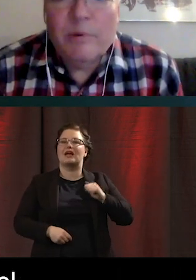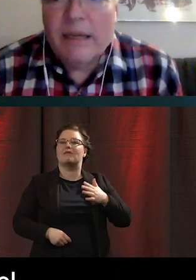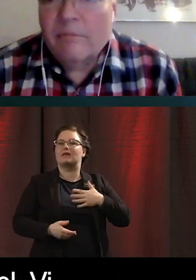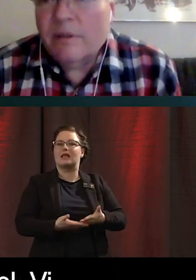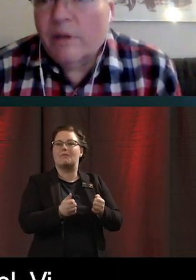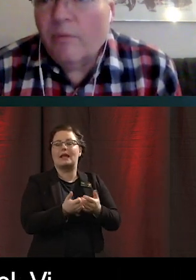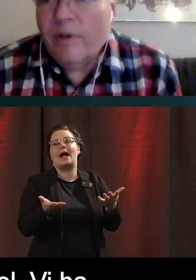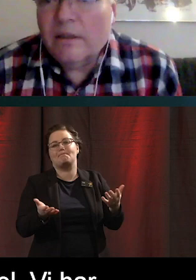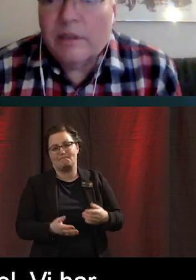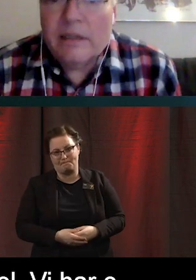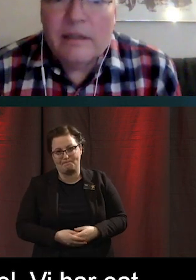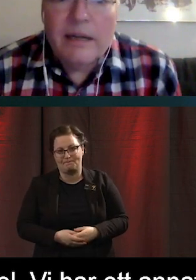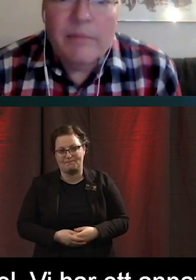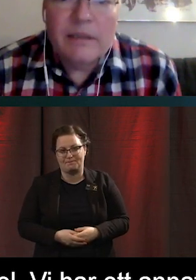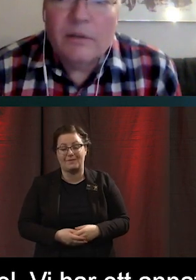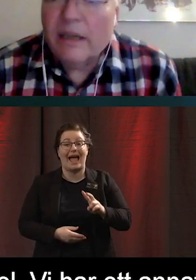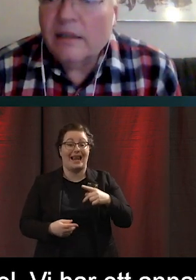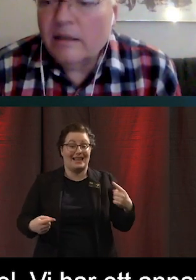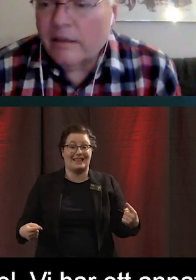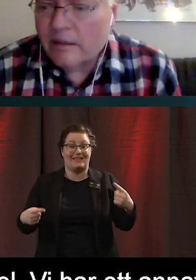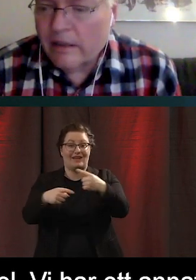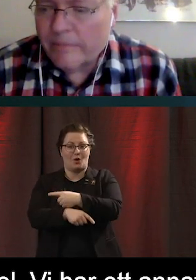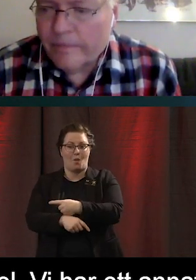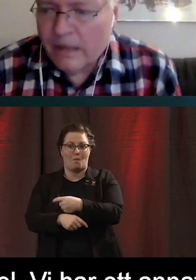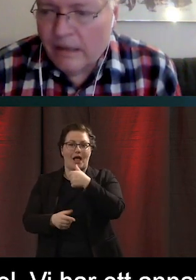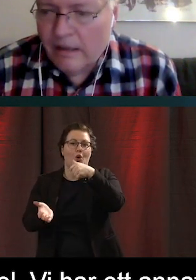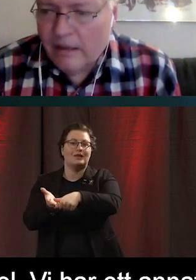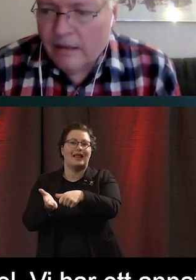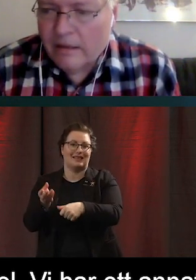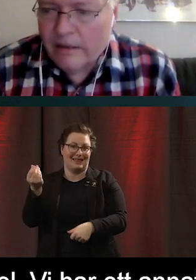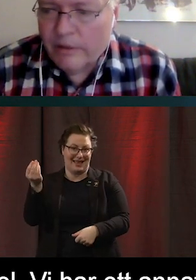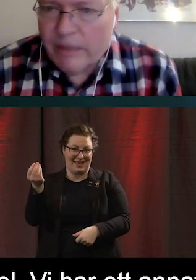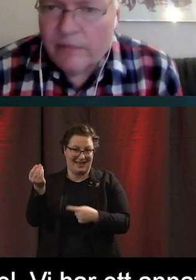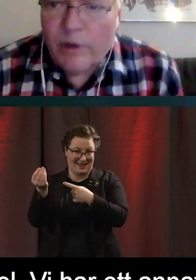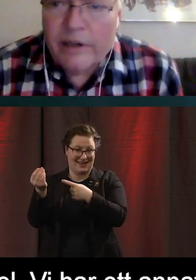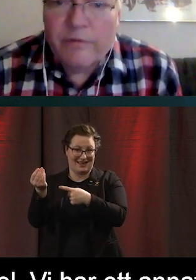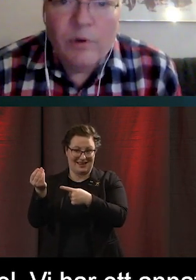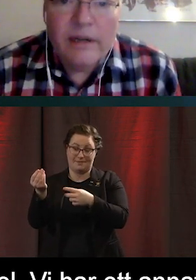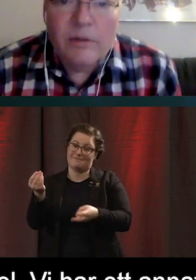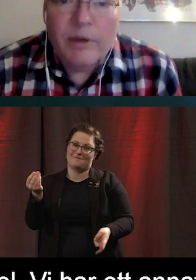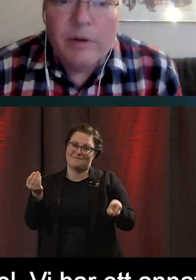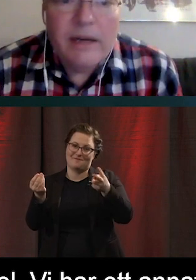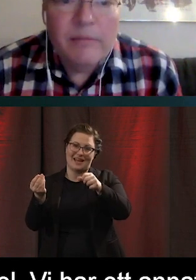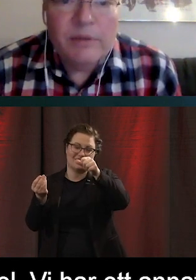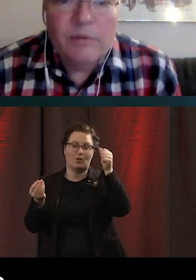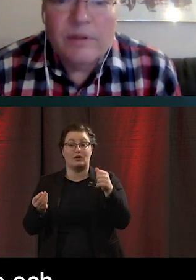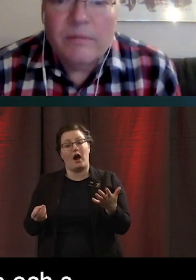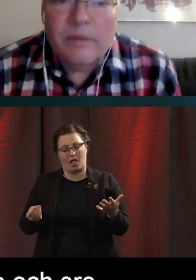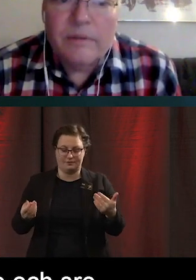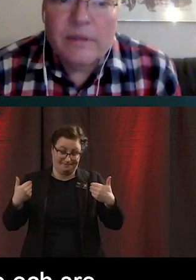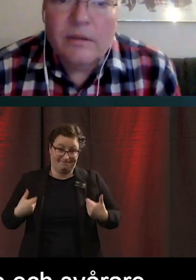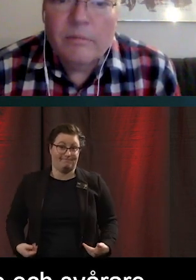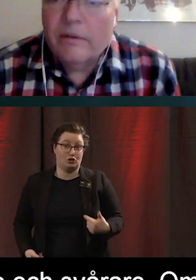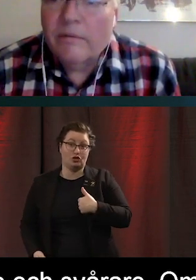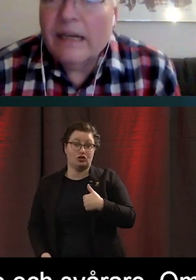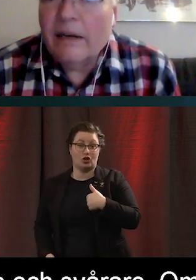har ett annat problem som är omvänt. det är det här med kontanter. Där det ju blir svårare och svårare. Om jag nu är en person som